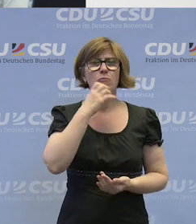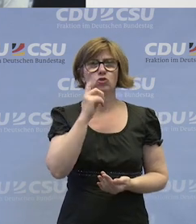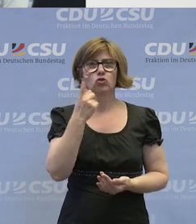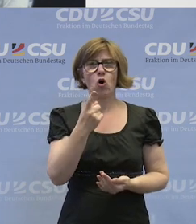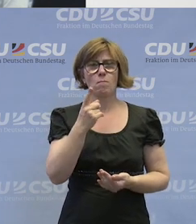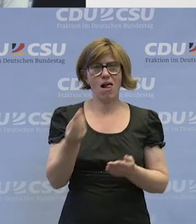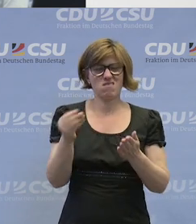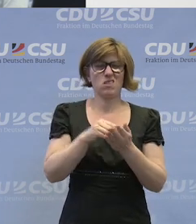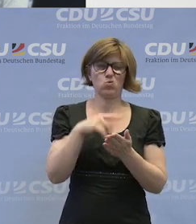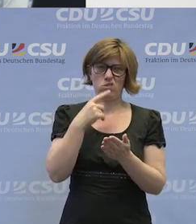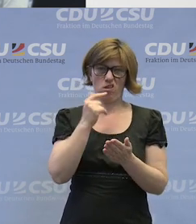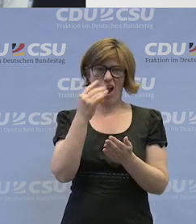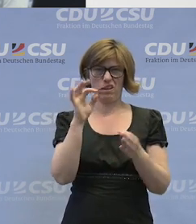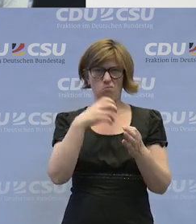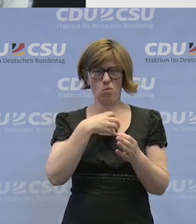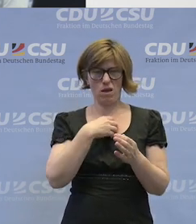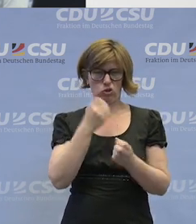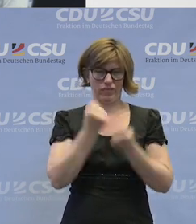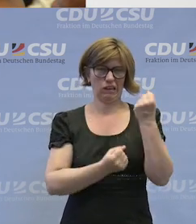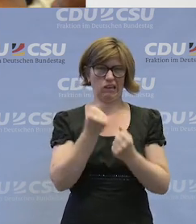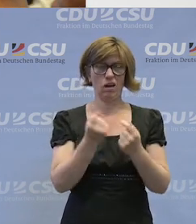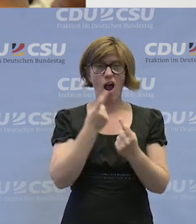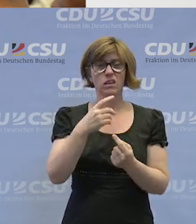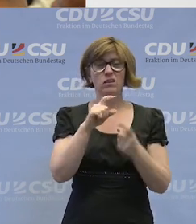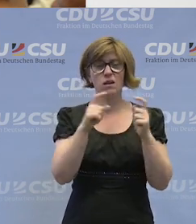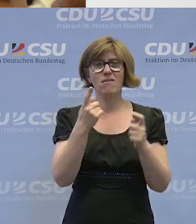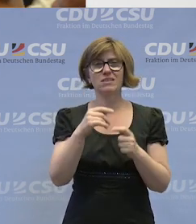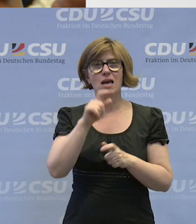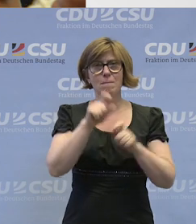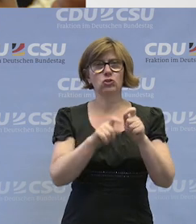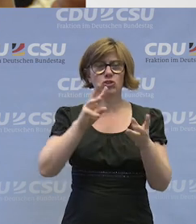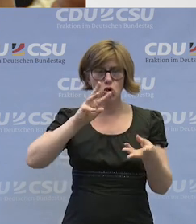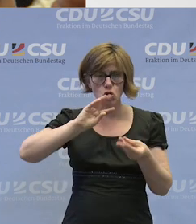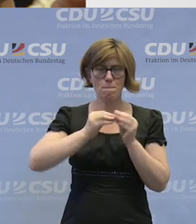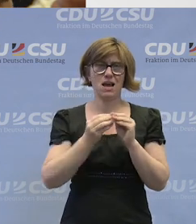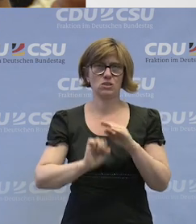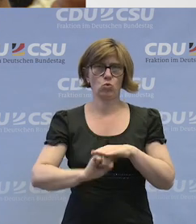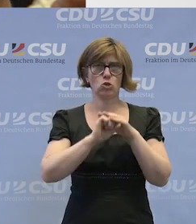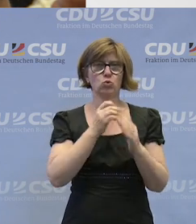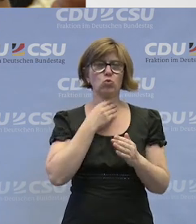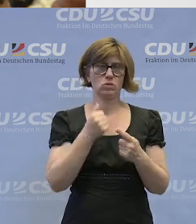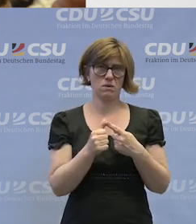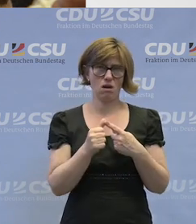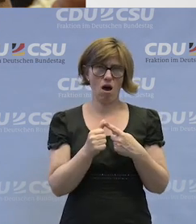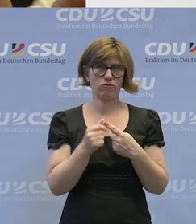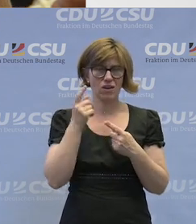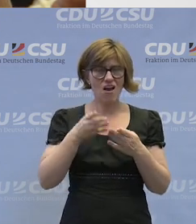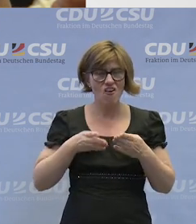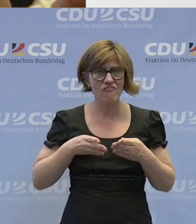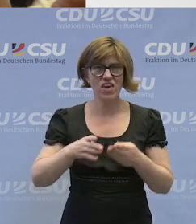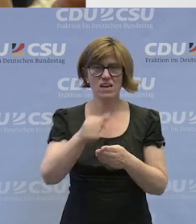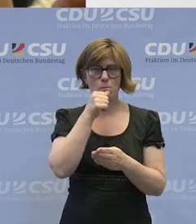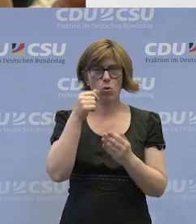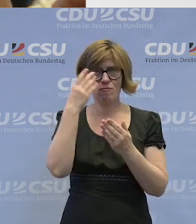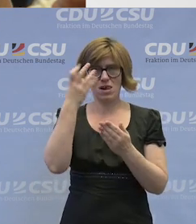eine bittere Pille anhängen. Und zwar, dass wir es nach wie vor nicht geschafft haben, dass Menschen mit sehr, sehr komplexem Unterstützungsbedarf überhaupt den Weg zur